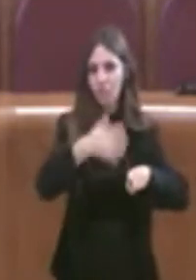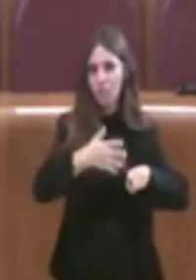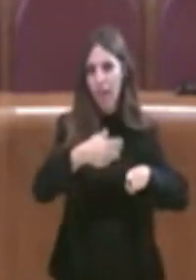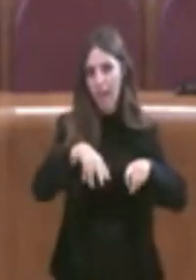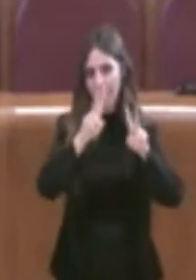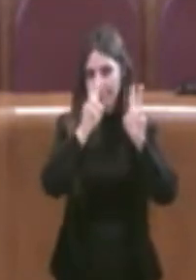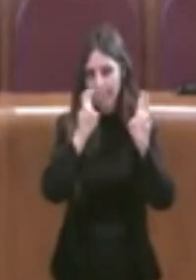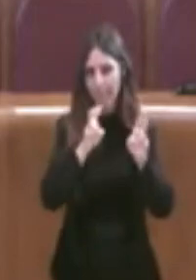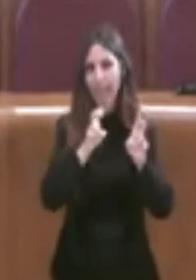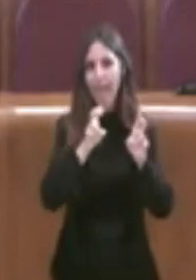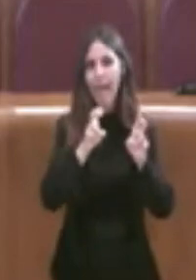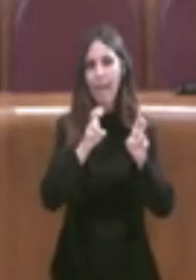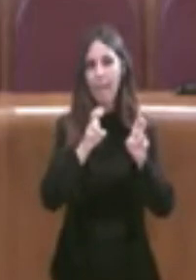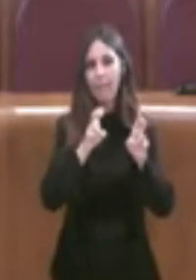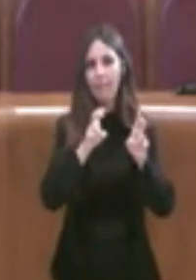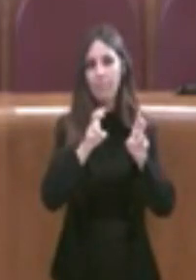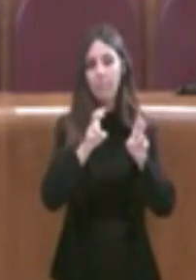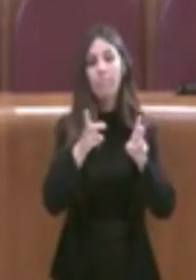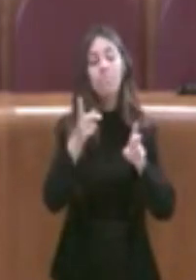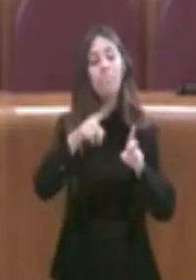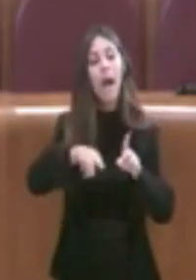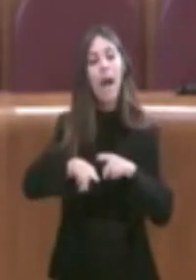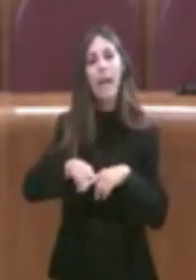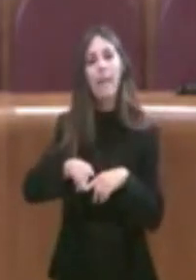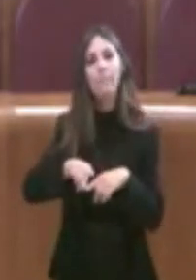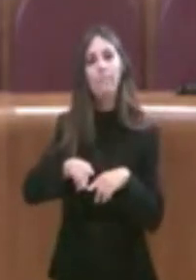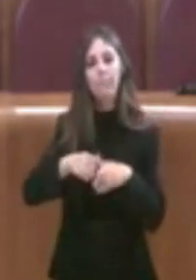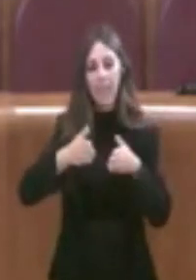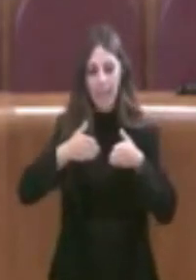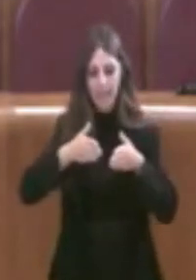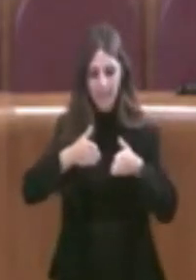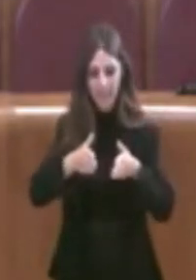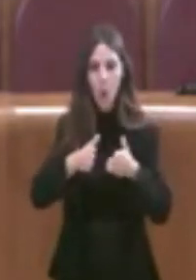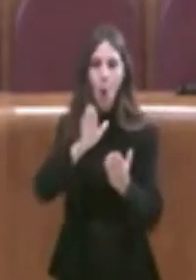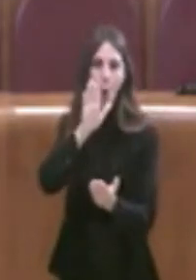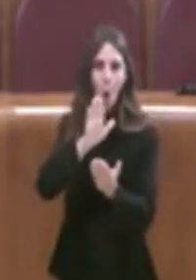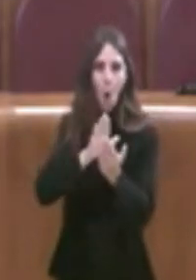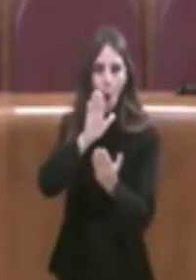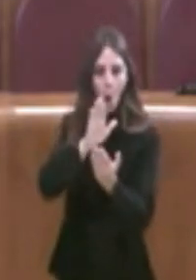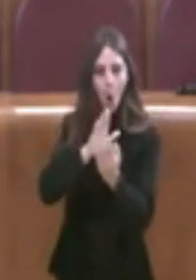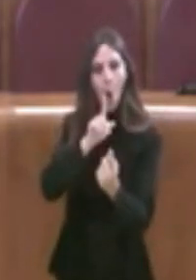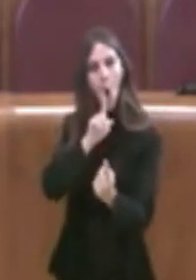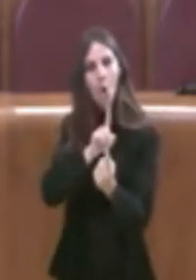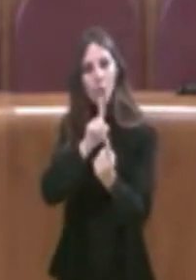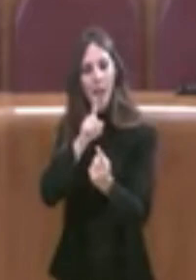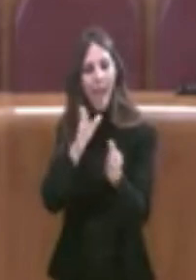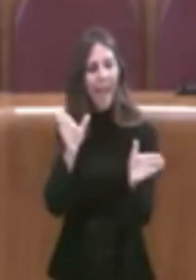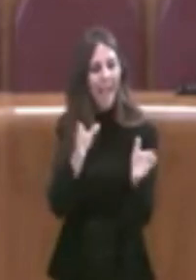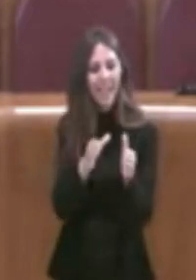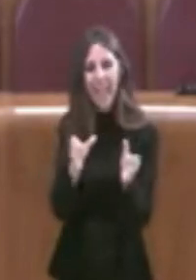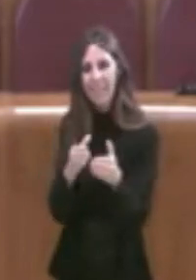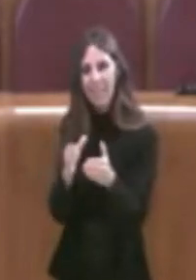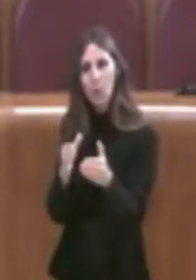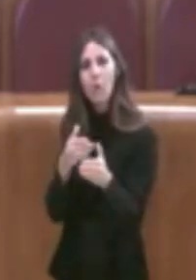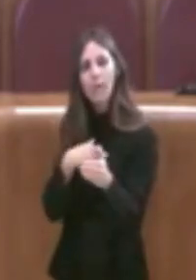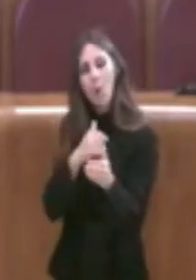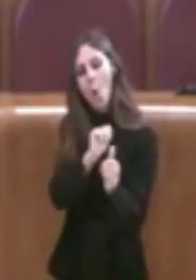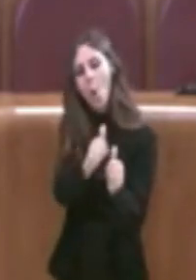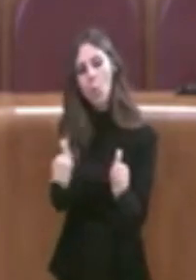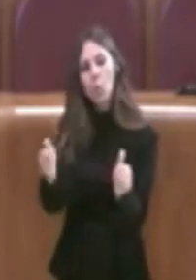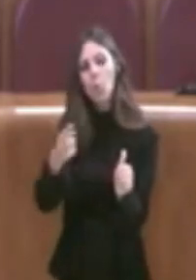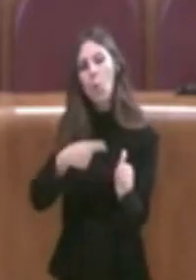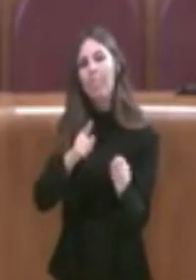tema, sia attraverso dei percorsi di confronto, insomma con tutte le categorie che hanno voluto dare il loro